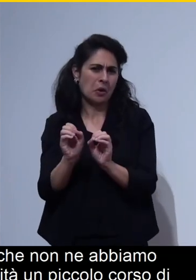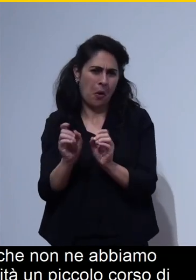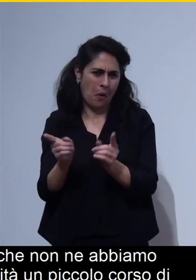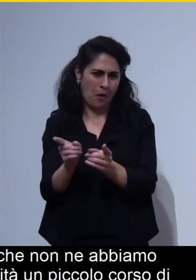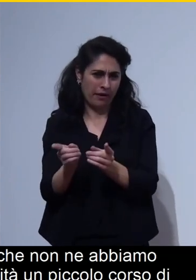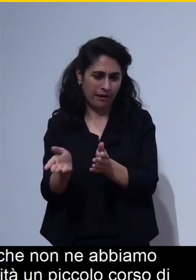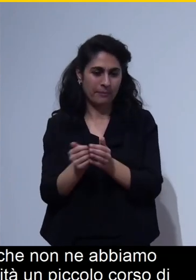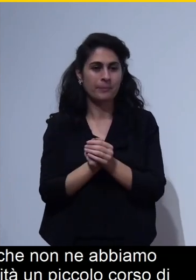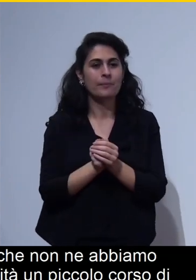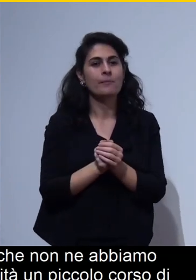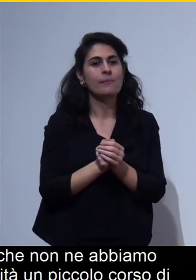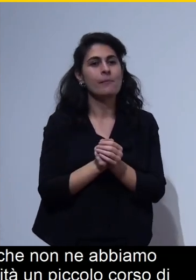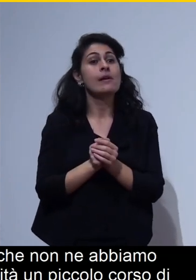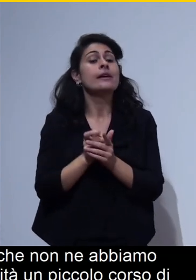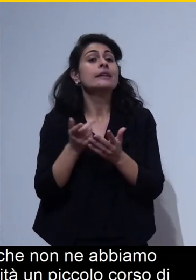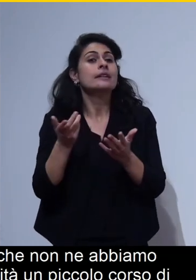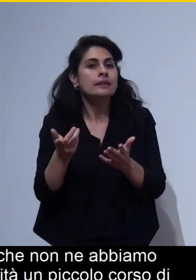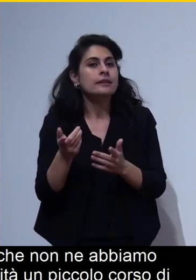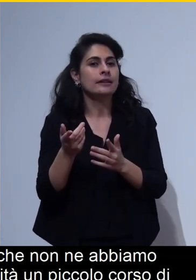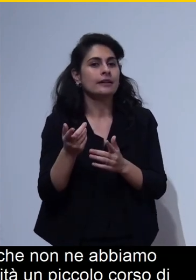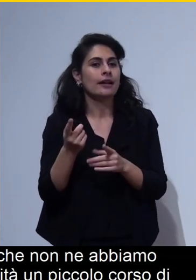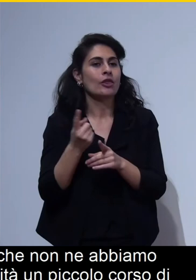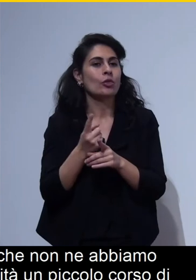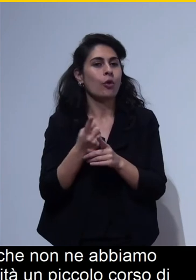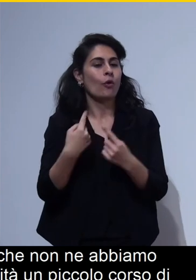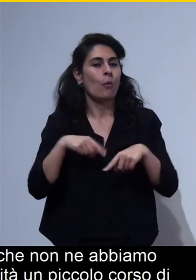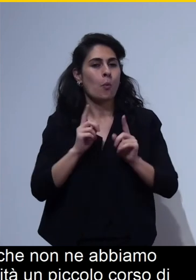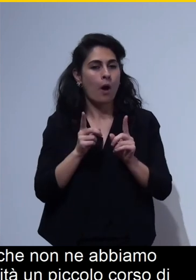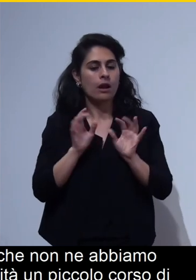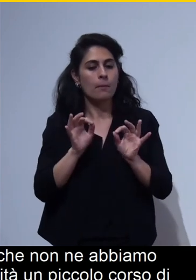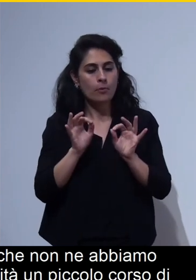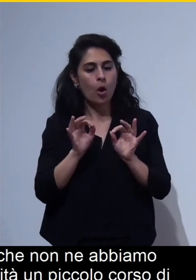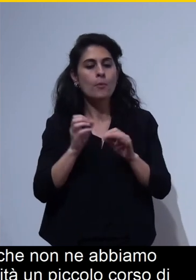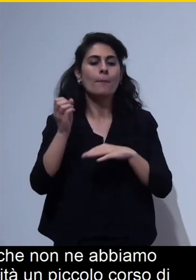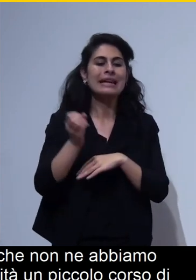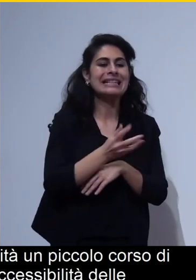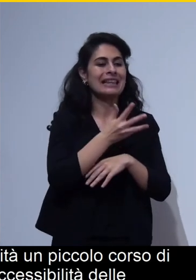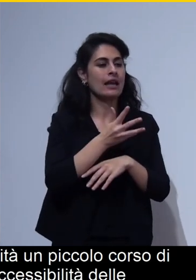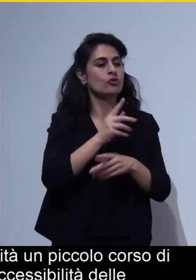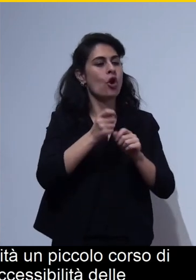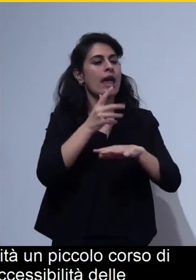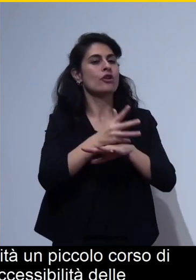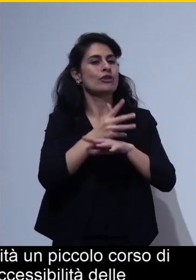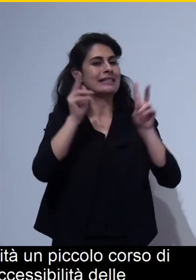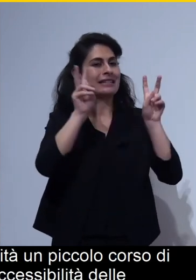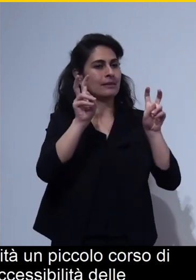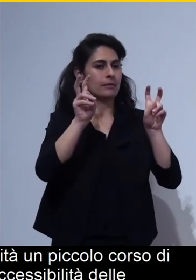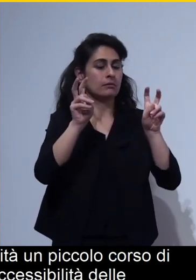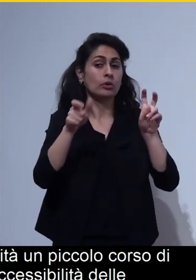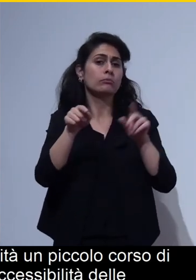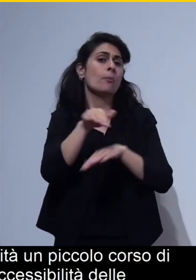in cui ci veniva chiesto di parlare di accessibilità delle presentazioni perché avevano bisogno per per un loro studente